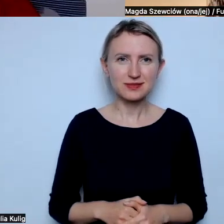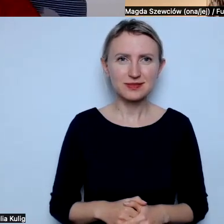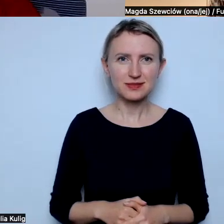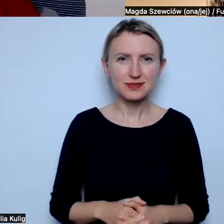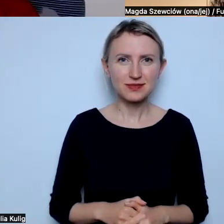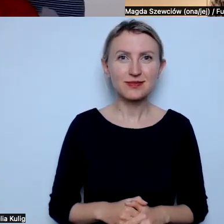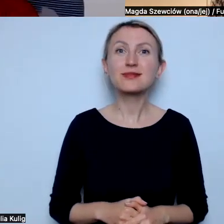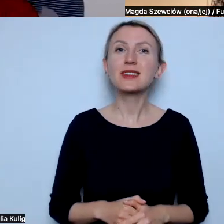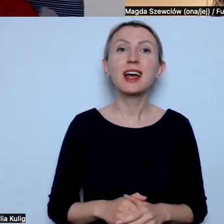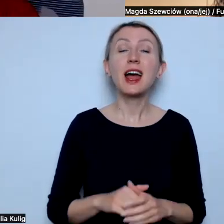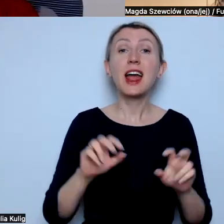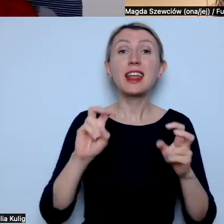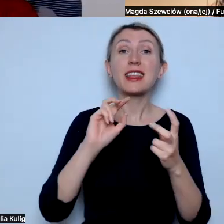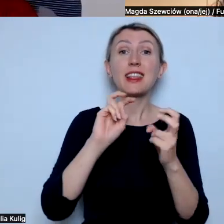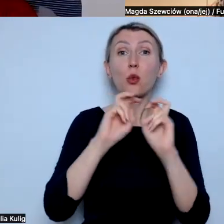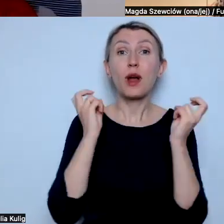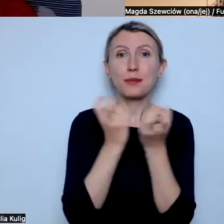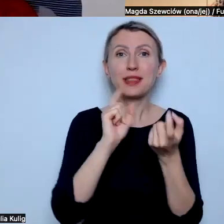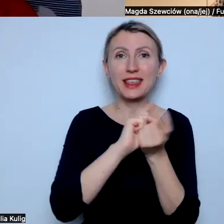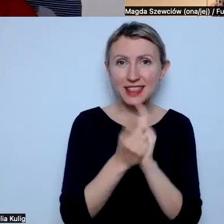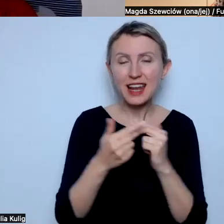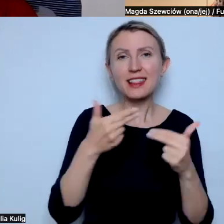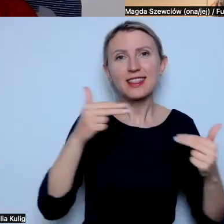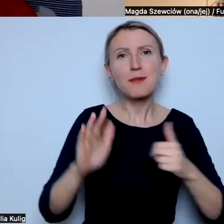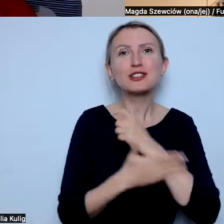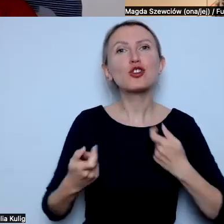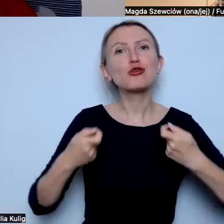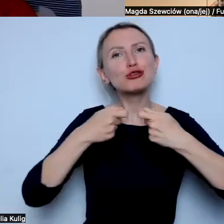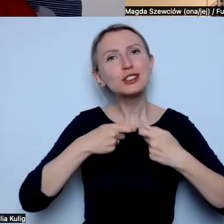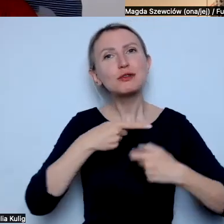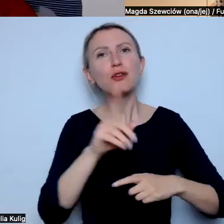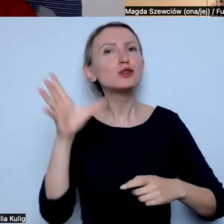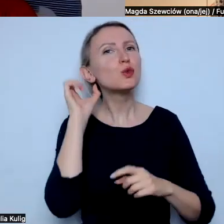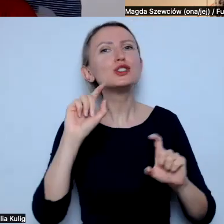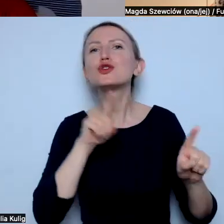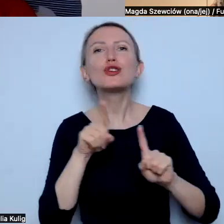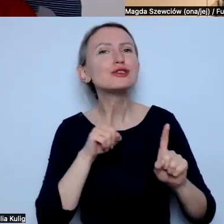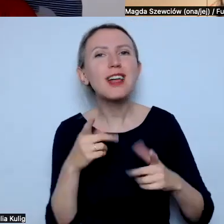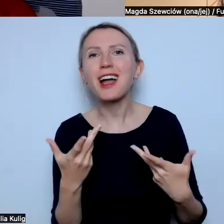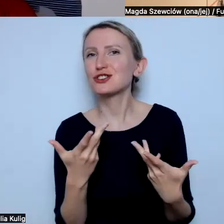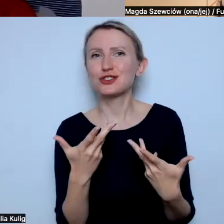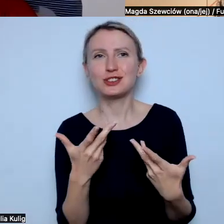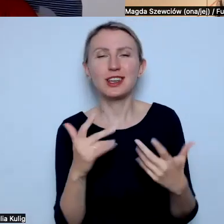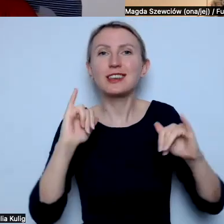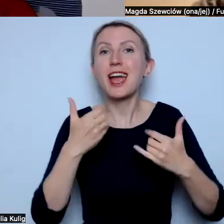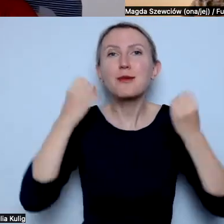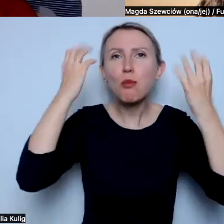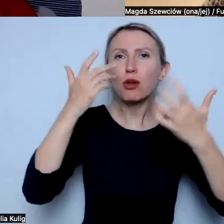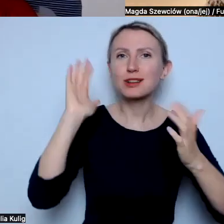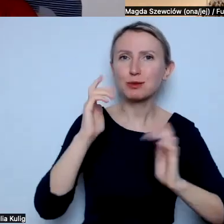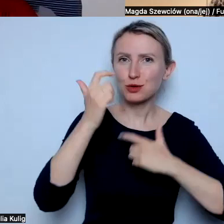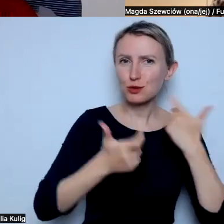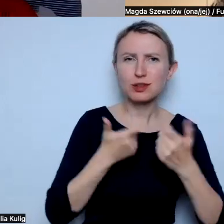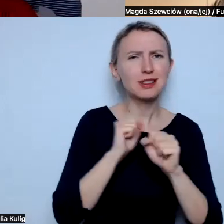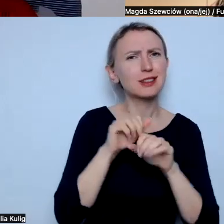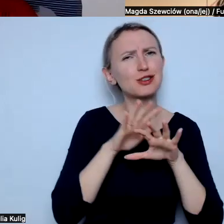To jest webinar o sojusznictwie. Słuchaliście, słuchaliście o tym, co to znaczy być sojusznikiem, sojuszniczką, jak to mądrze robić. Jest jeszcze mnóstwo